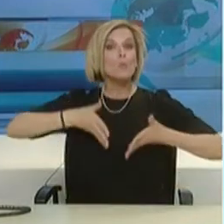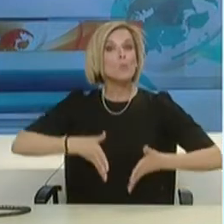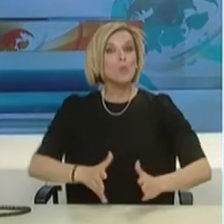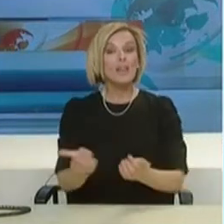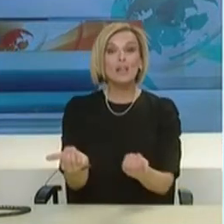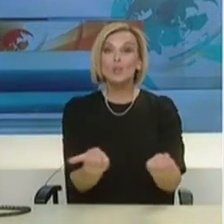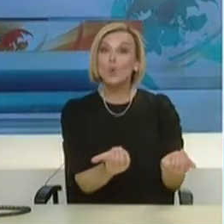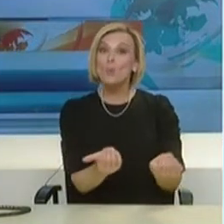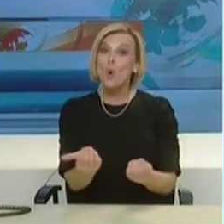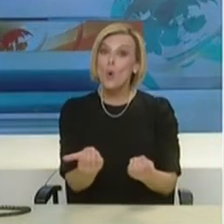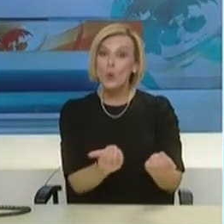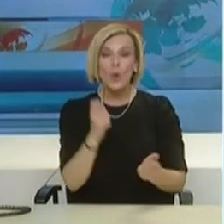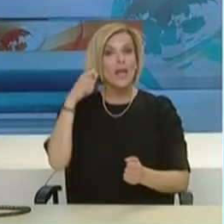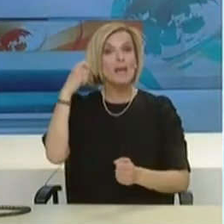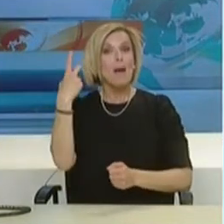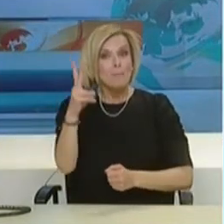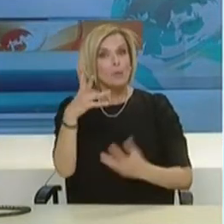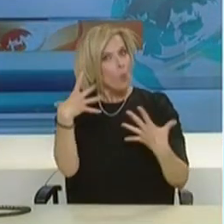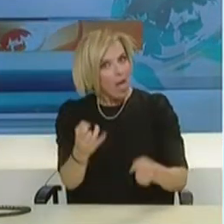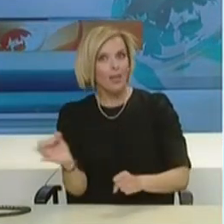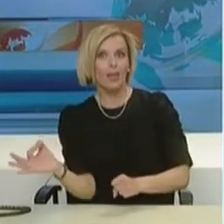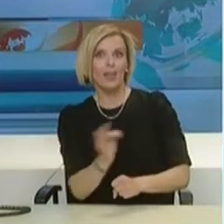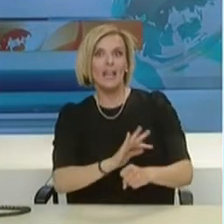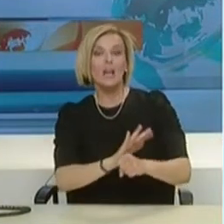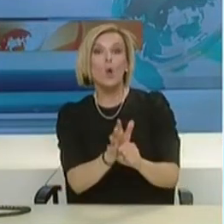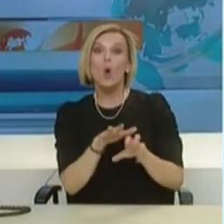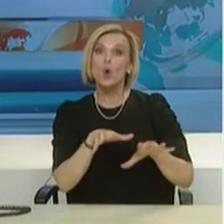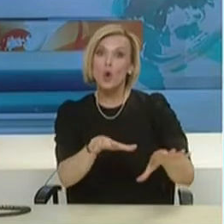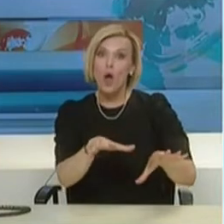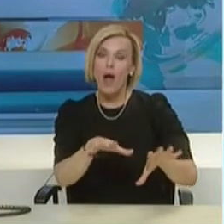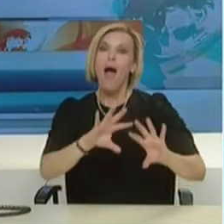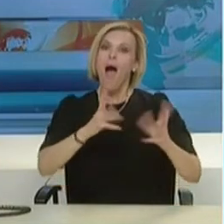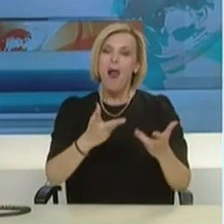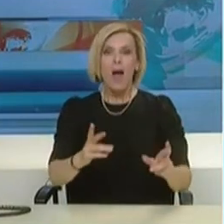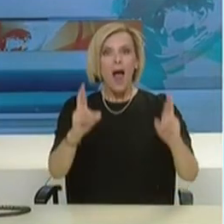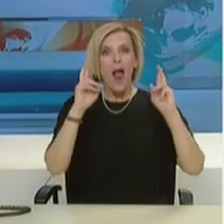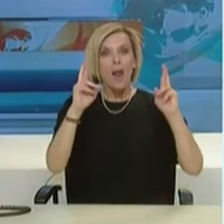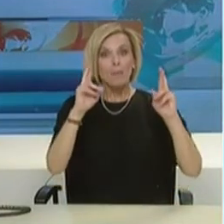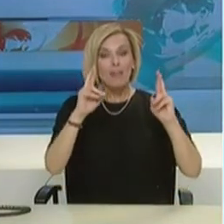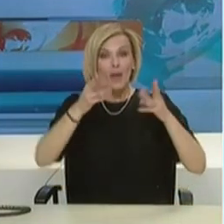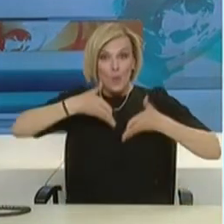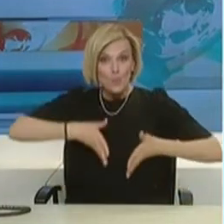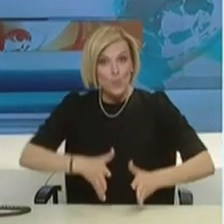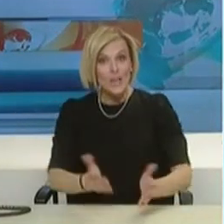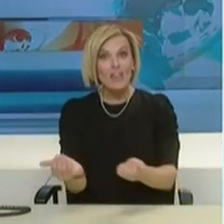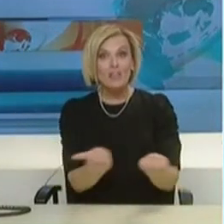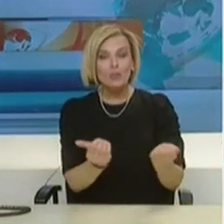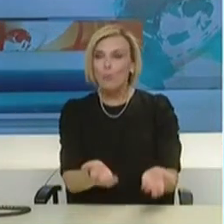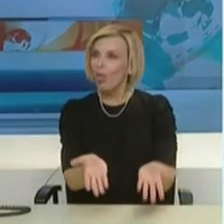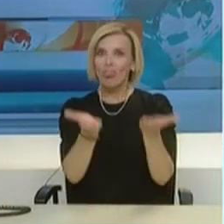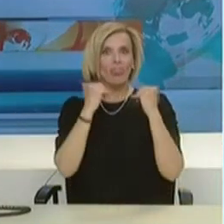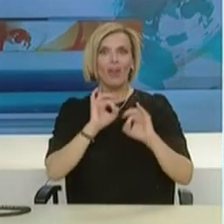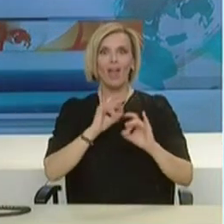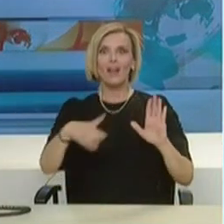κόσμου μαζί με τη γενναία μητέρα του, με τη βοήθεια της ομάδας της καθηγήτριας κυρίας Καλανταρίδου, η οποία συμμετέχει και σε ειδική